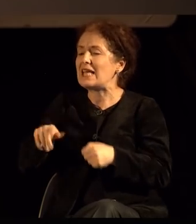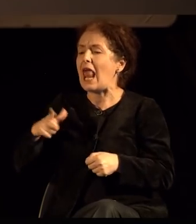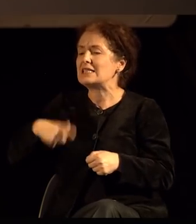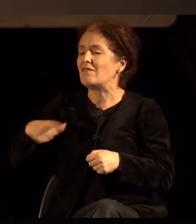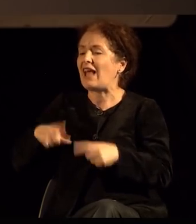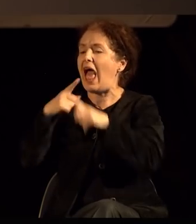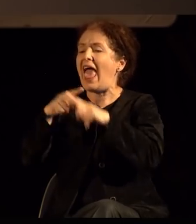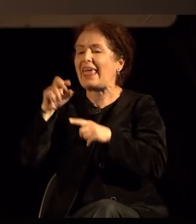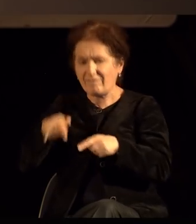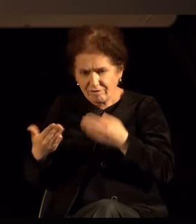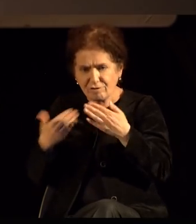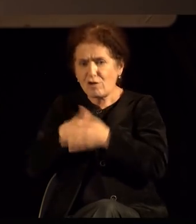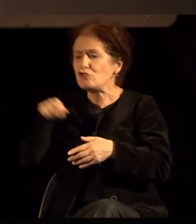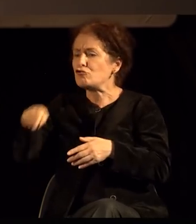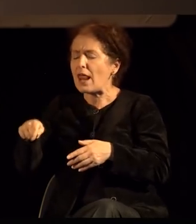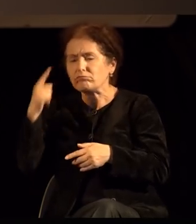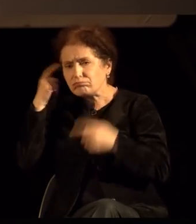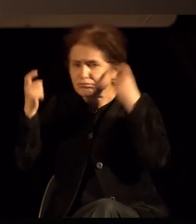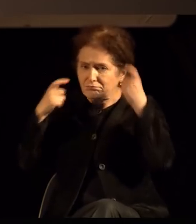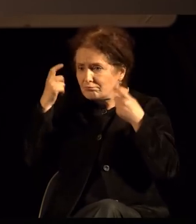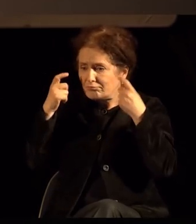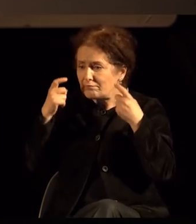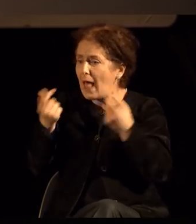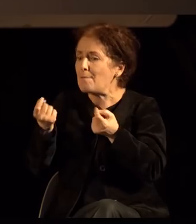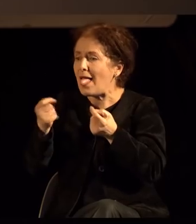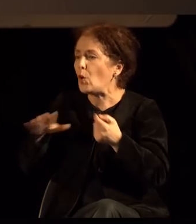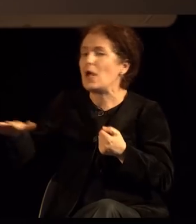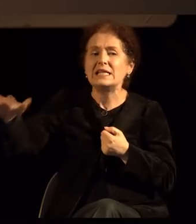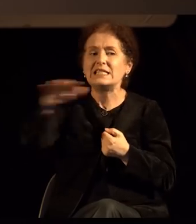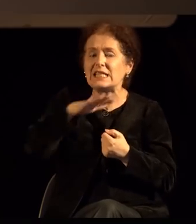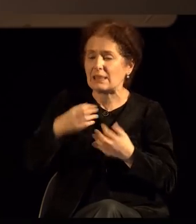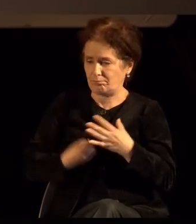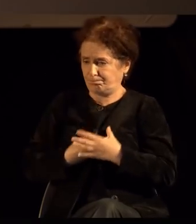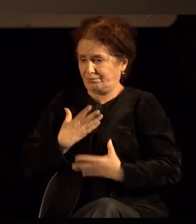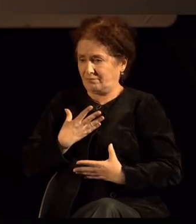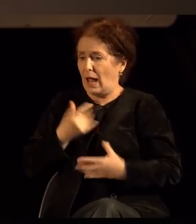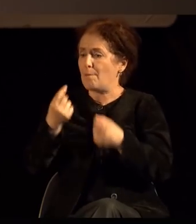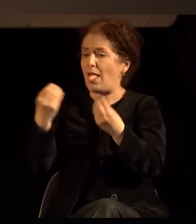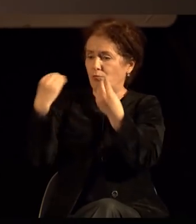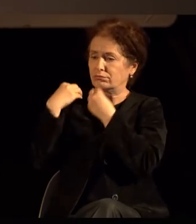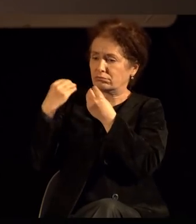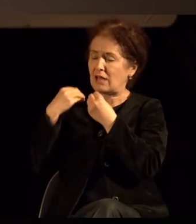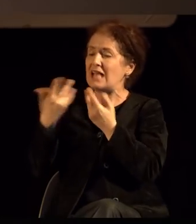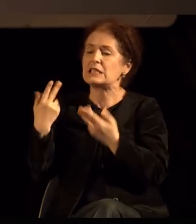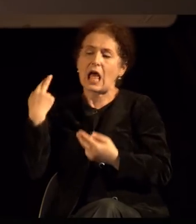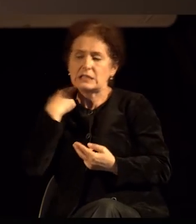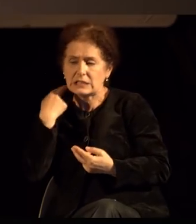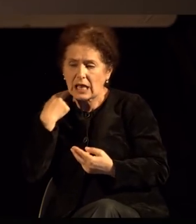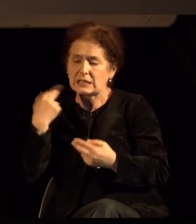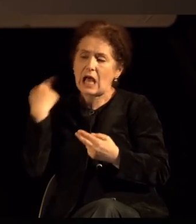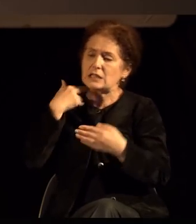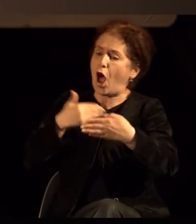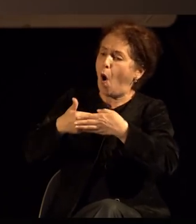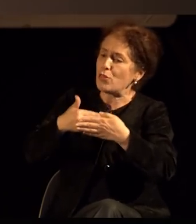Настан кој што е осмислен да ве, односно сите, да не инспирира и да не образува на тема секс и сексуалност.